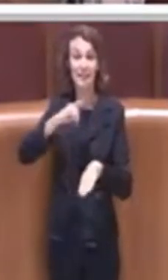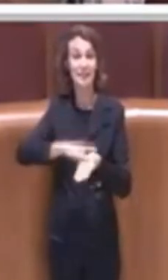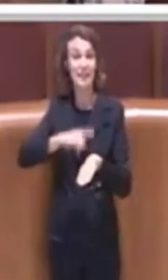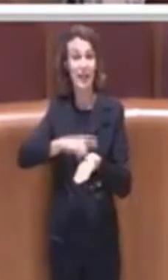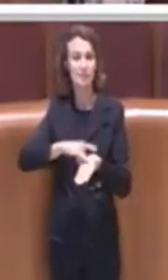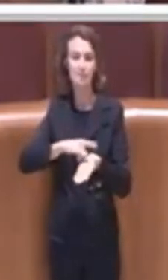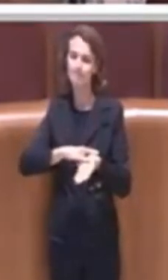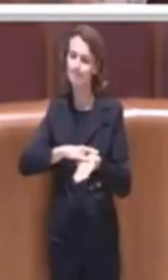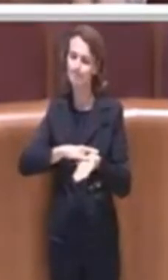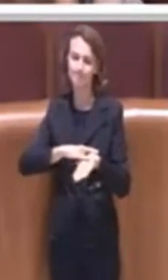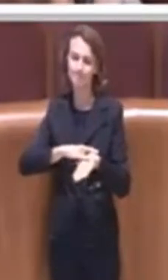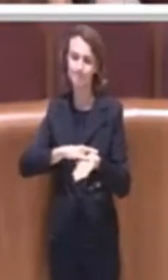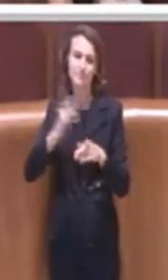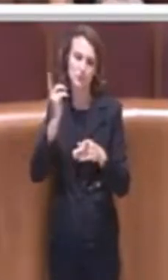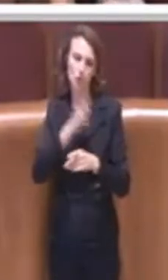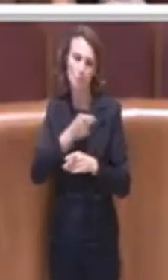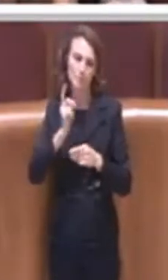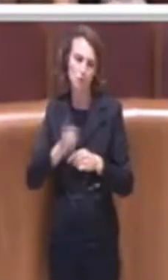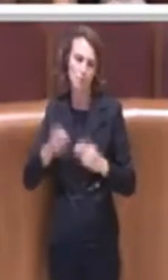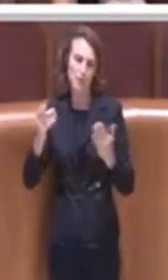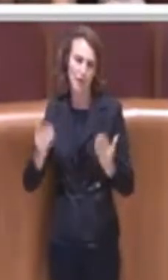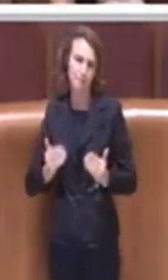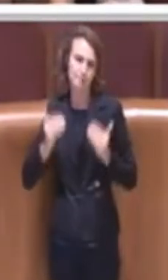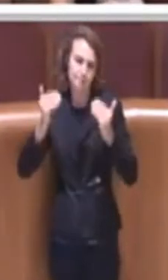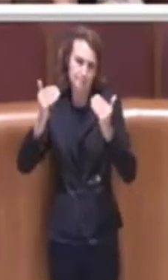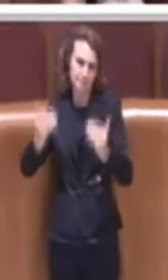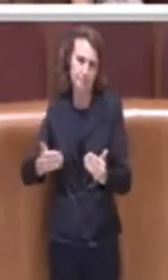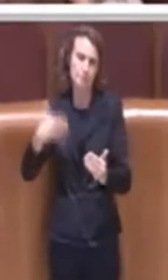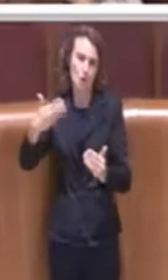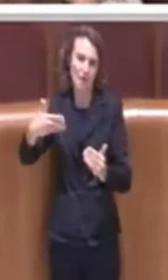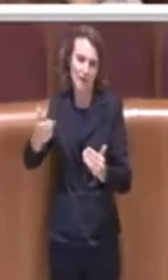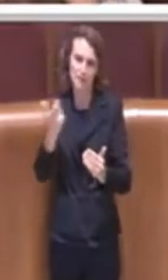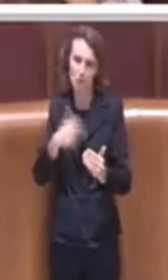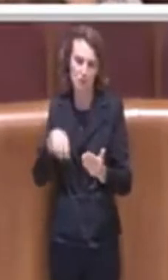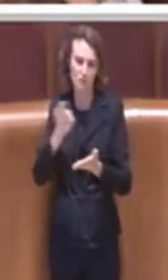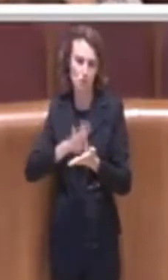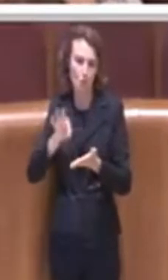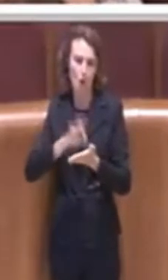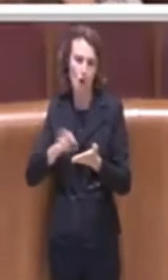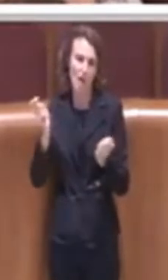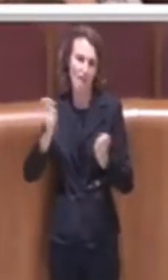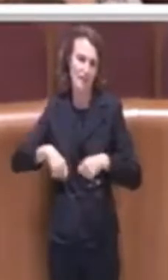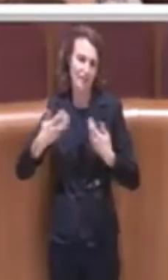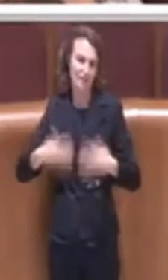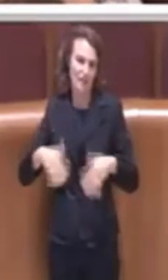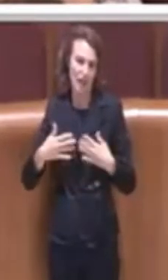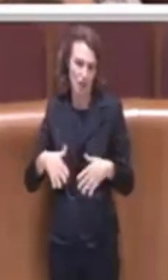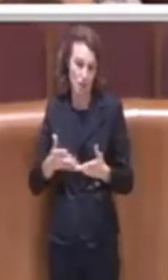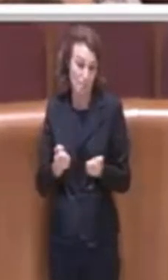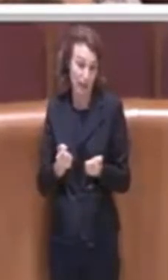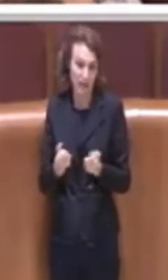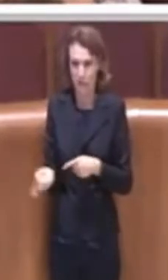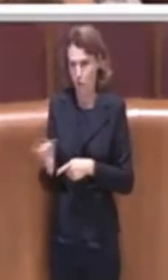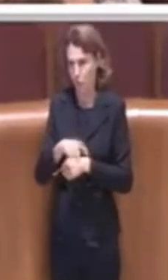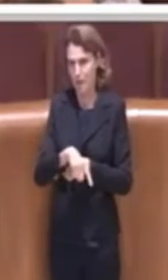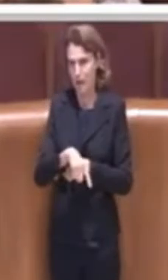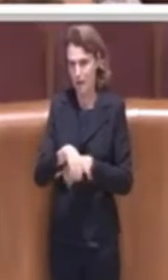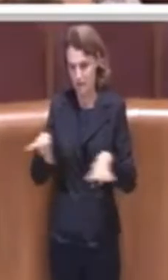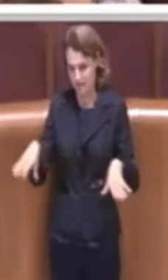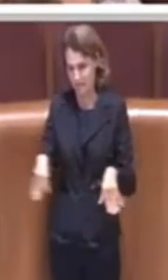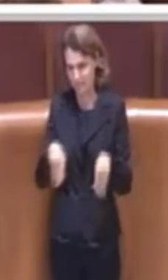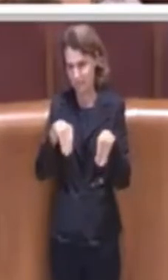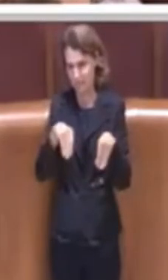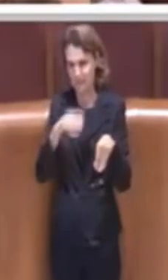rimandare più avanti perché l'anno scolastico è già iniziato praticamente inizia in pratica domani quindi dobbiamo un